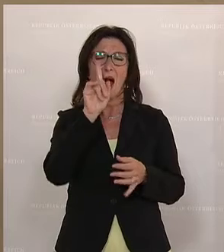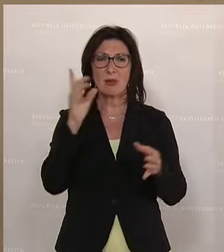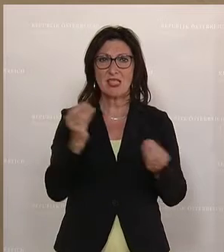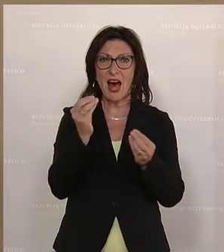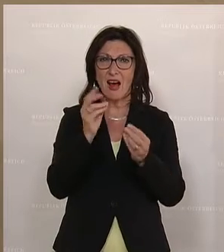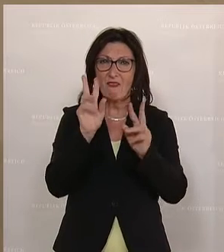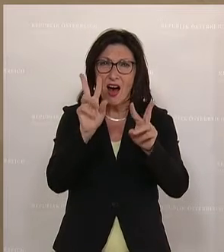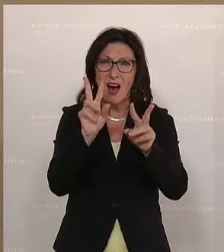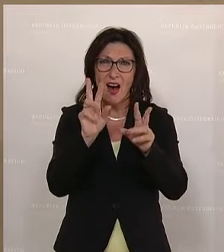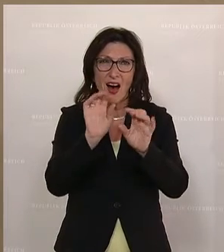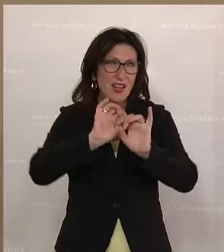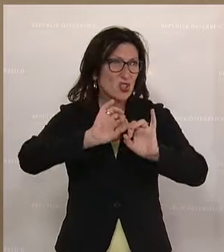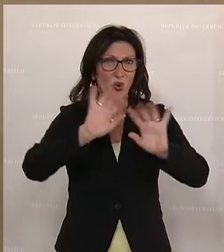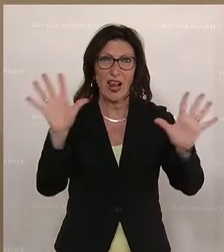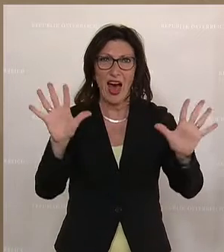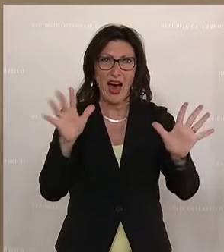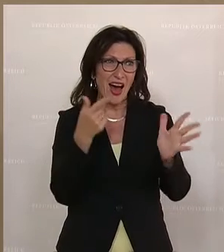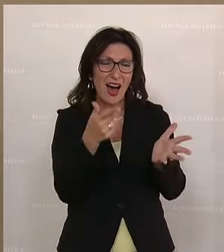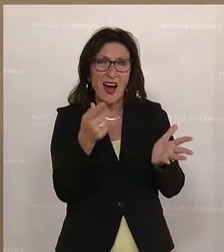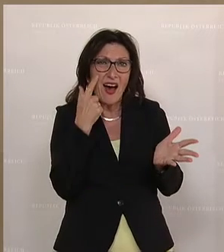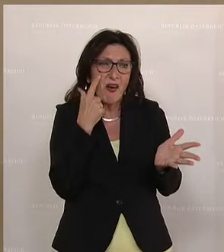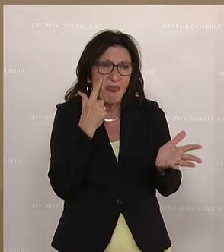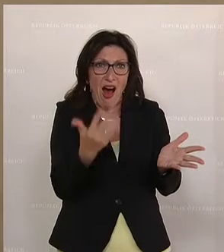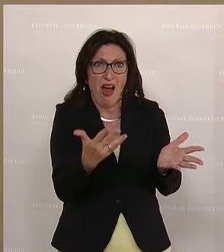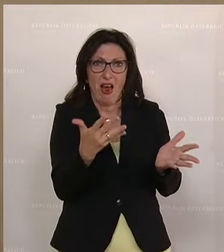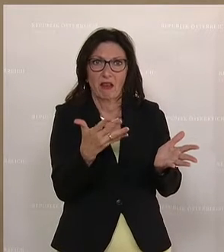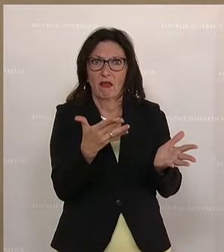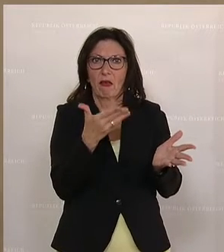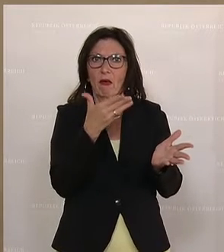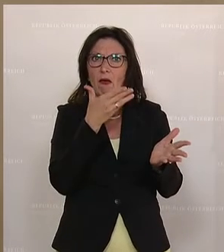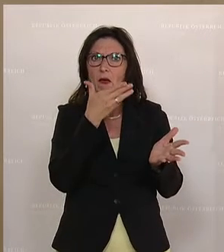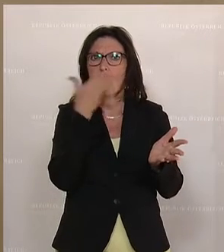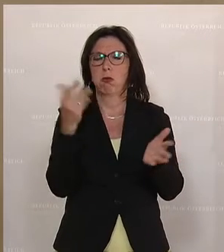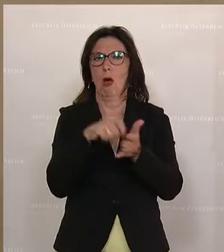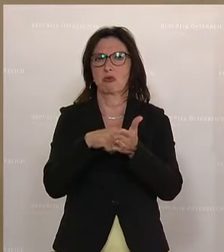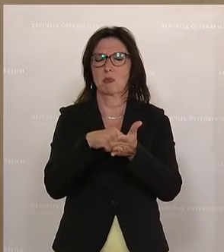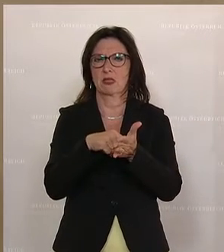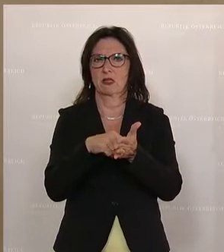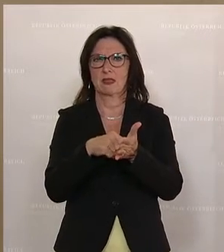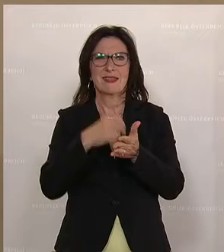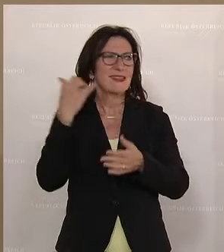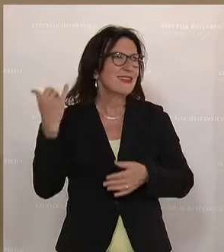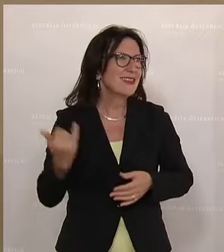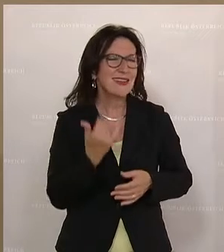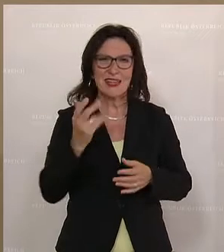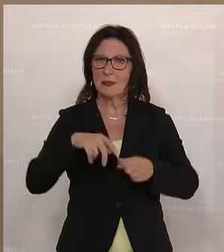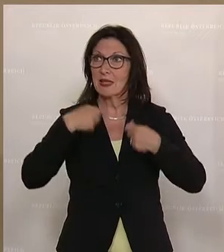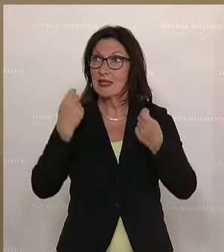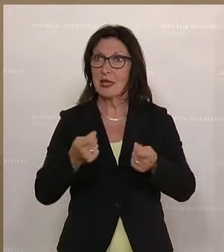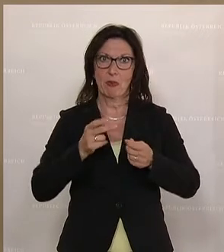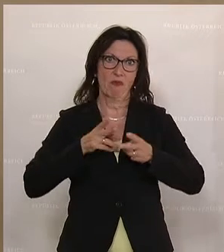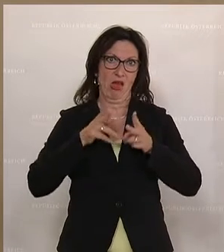ist, einfach nicht schließen. Wir wissen, dass es immer Wege geben wird, rund um Gesetze zu arbeiten.